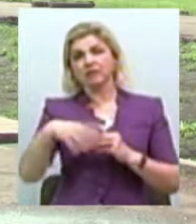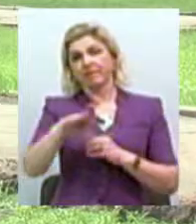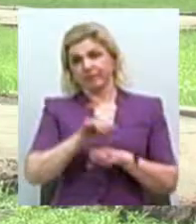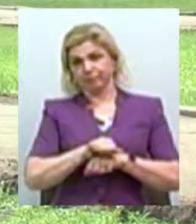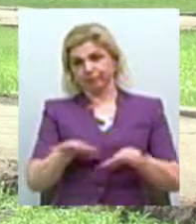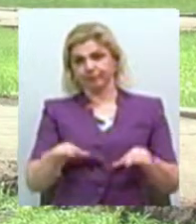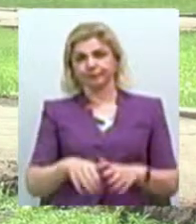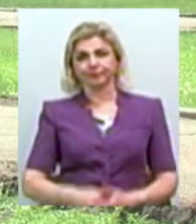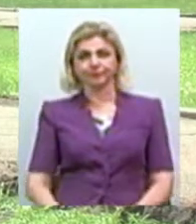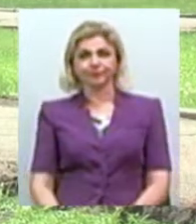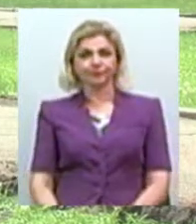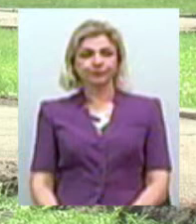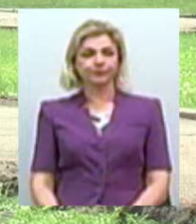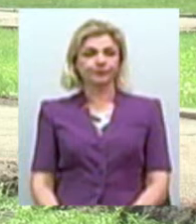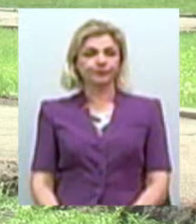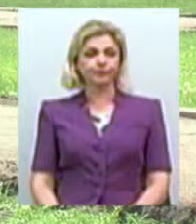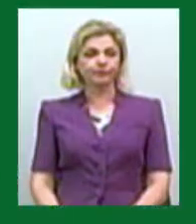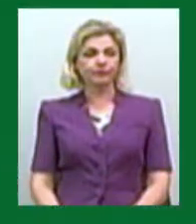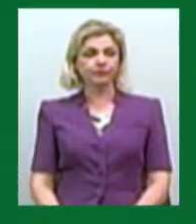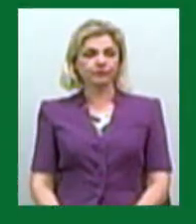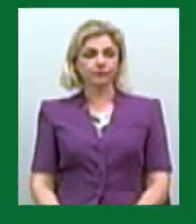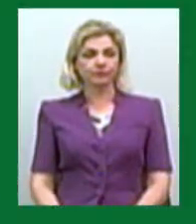Світлана Кльосова, Ігор Чорний, новини на ЮАМ Миколаїв.